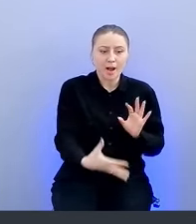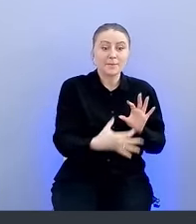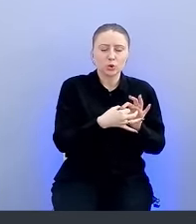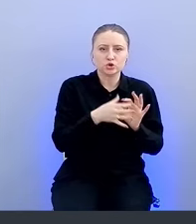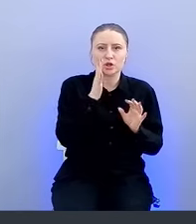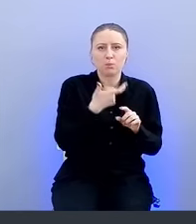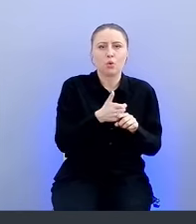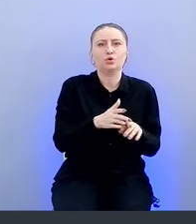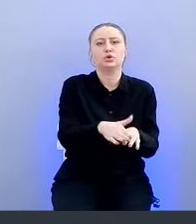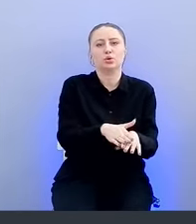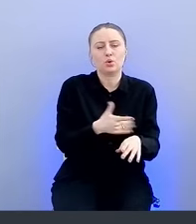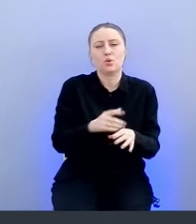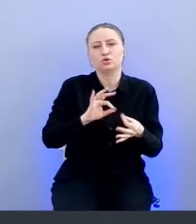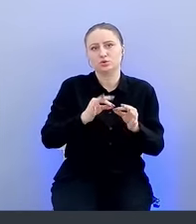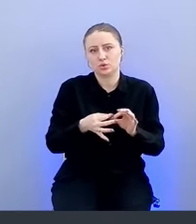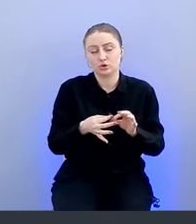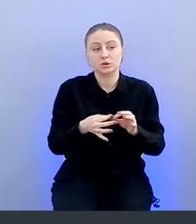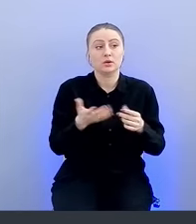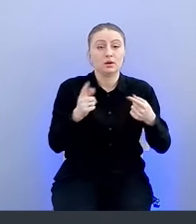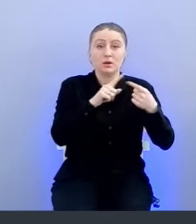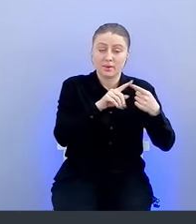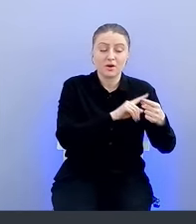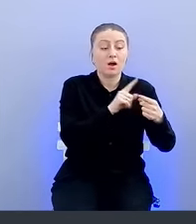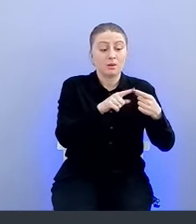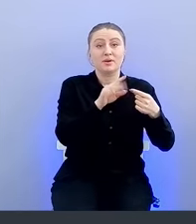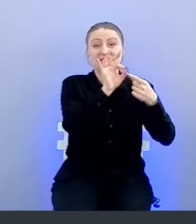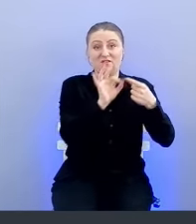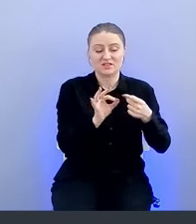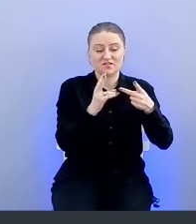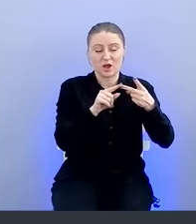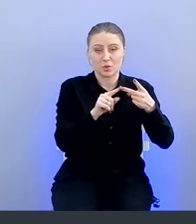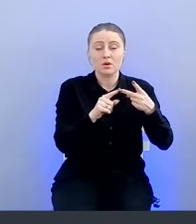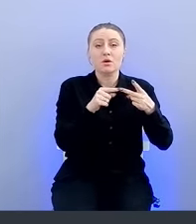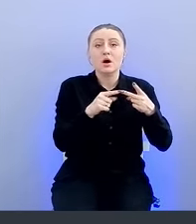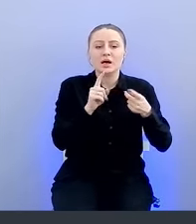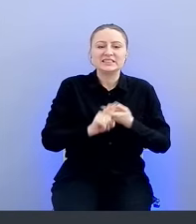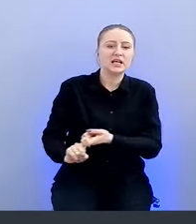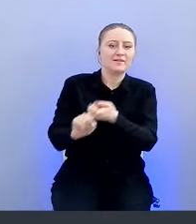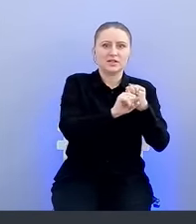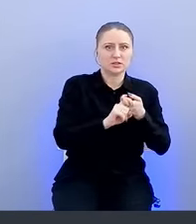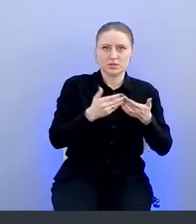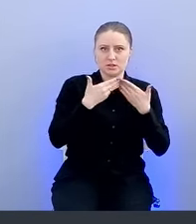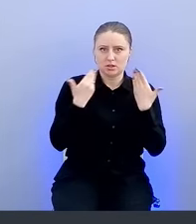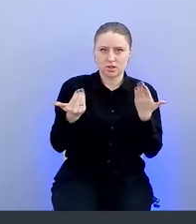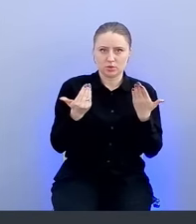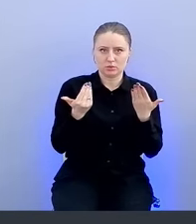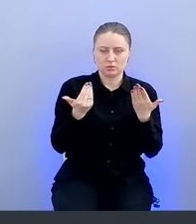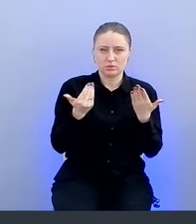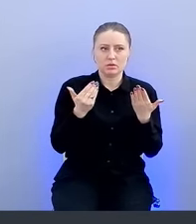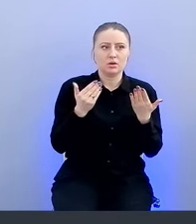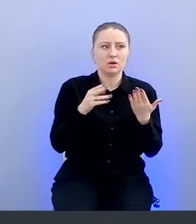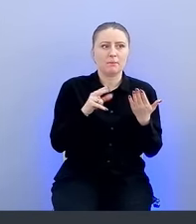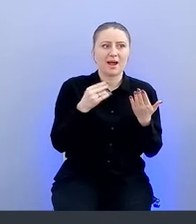всегда долго и сложно. И из этого же вытекает второй пункт, что нету зависимости в целом от какого бы то ни было